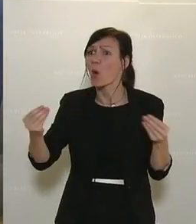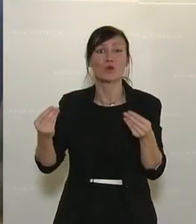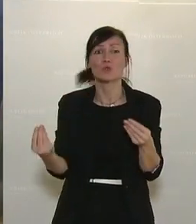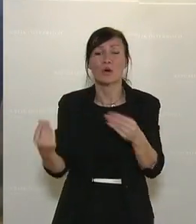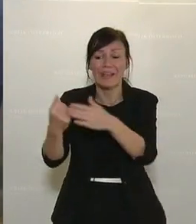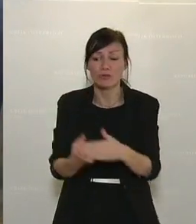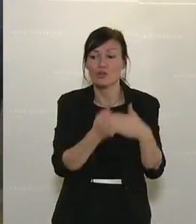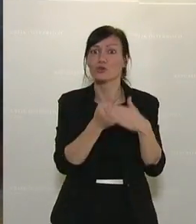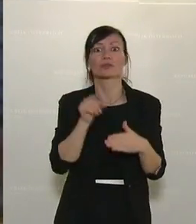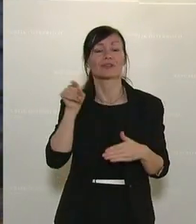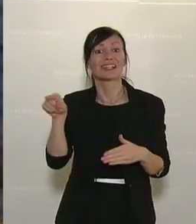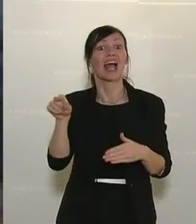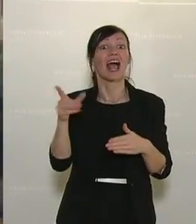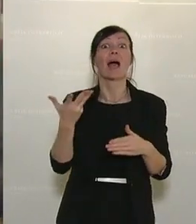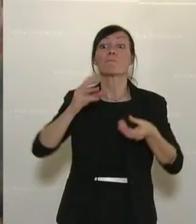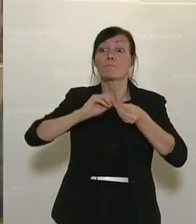Problems.